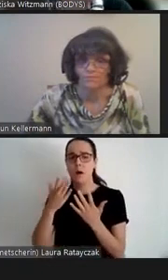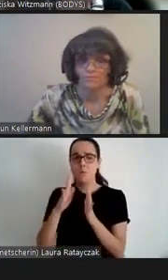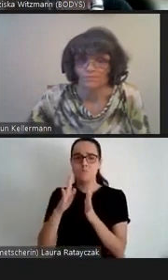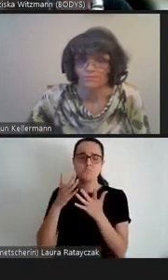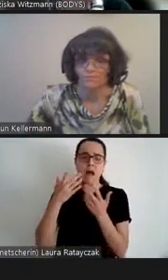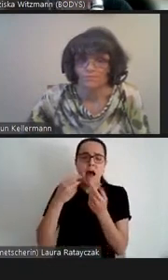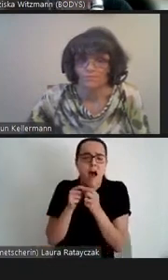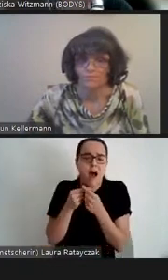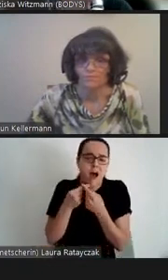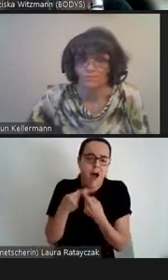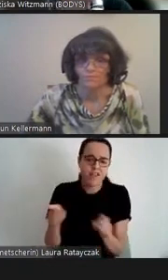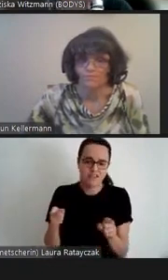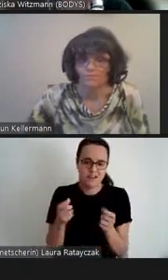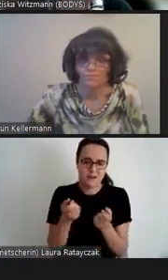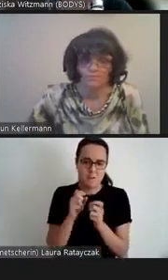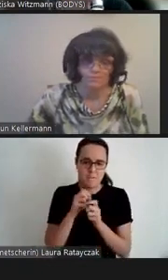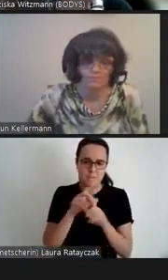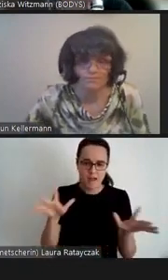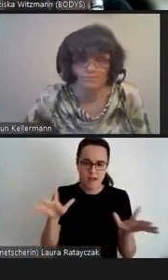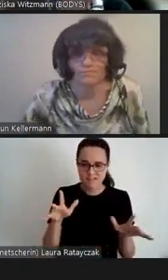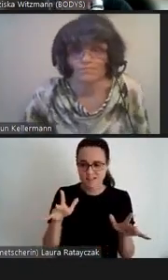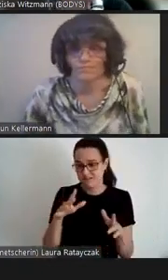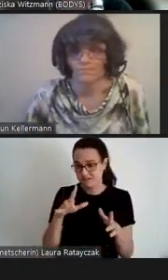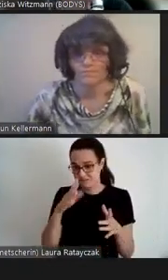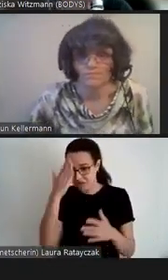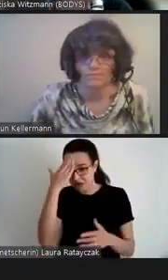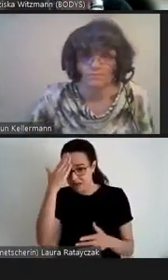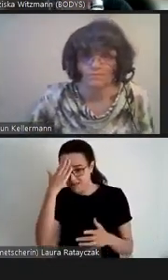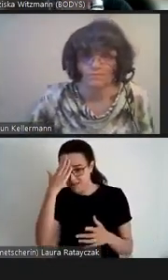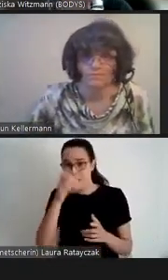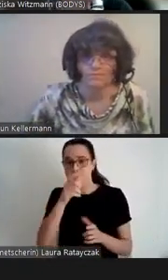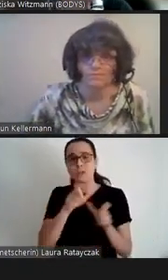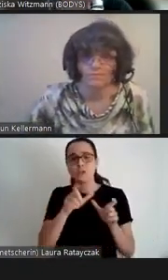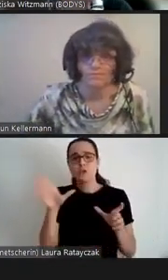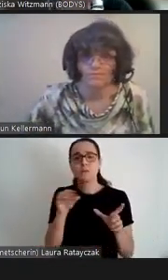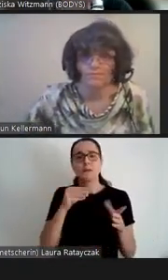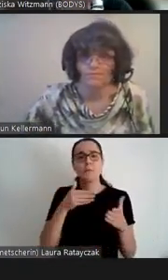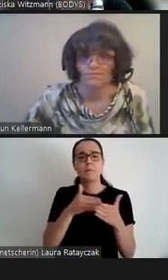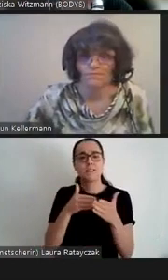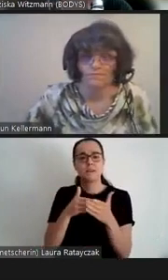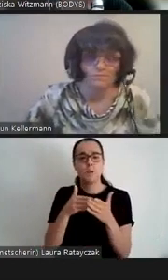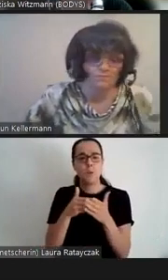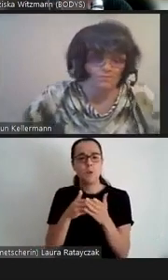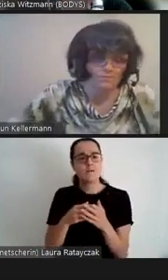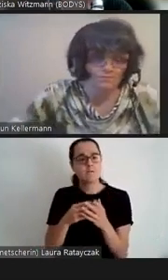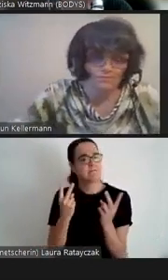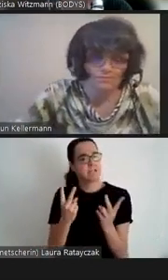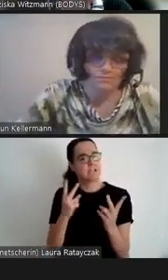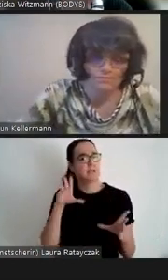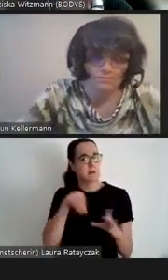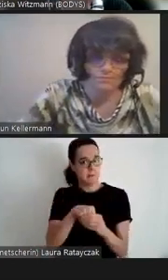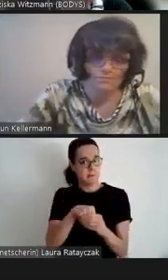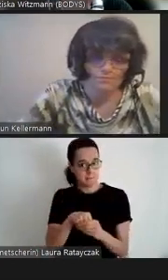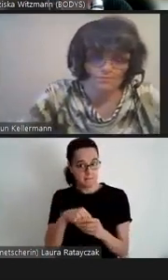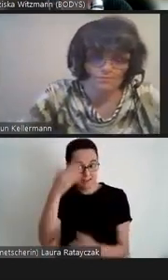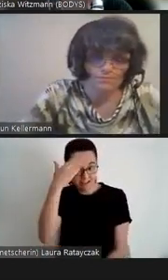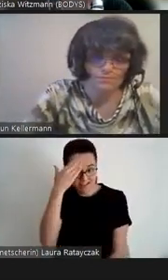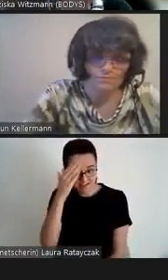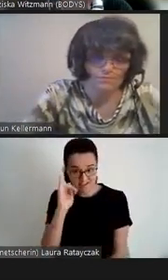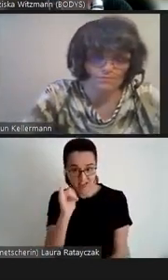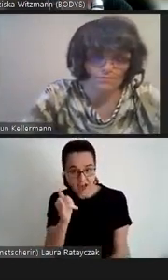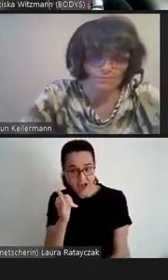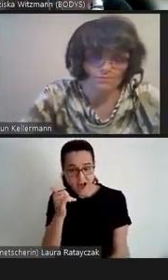eine mehr oder weniger wichtige Rolle spielen? Wenn Ihnen dazu etwas